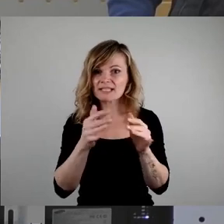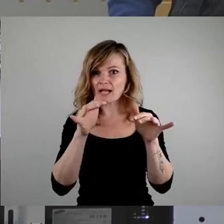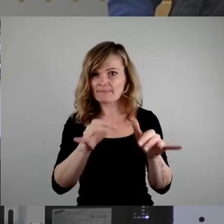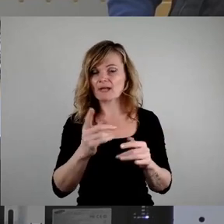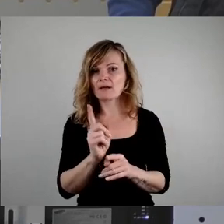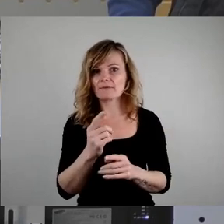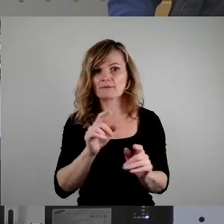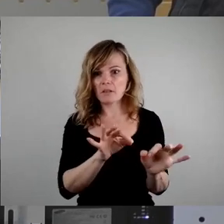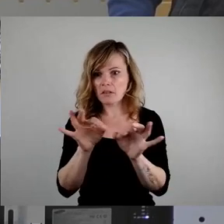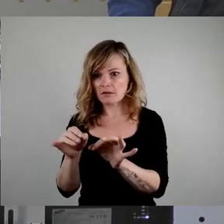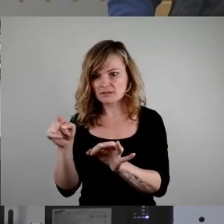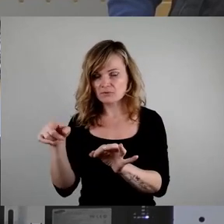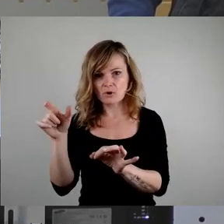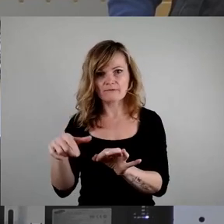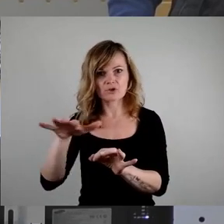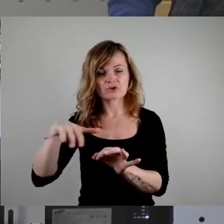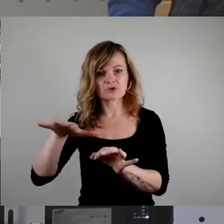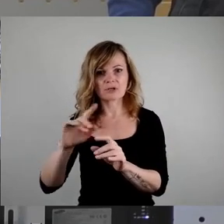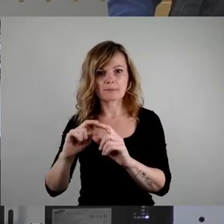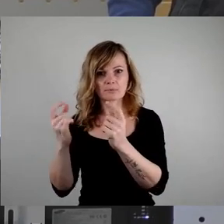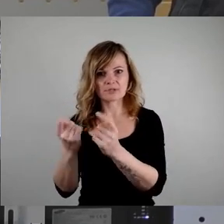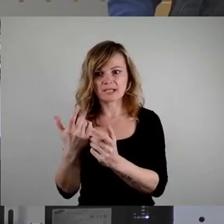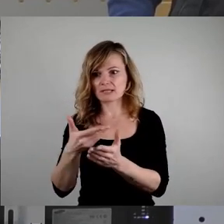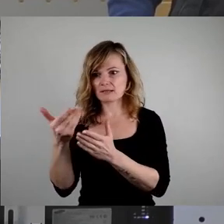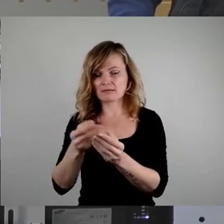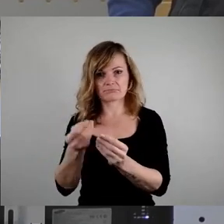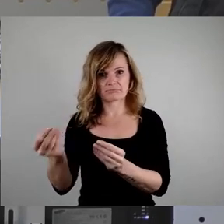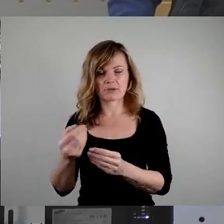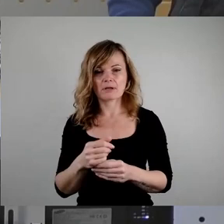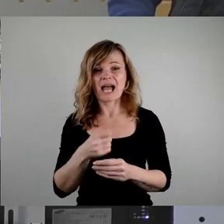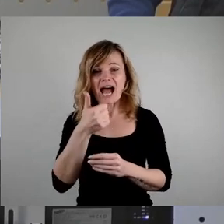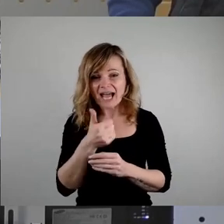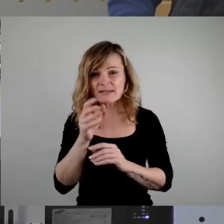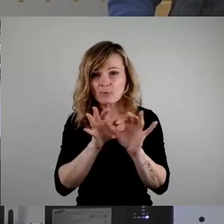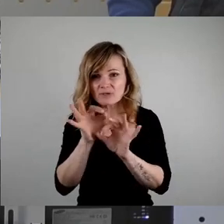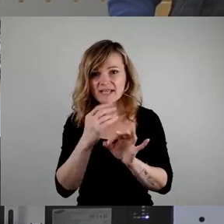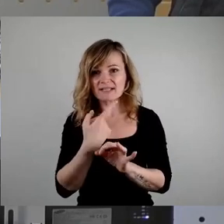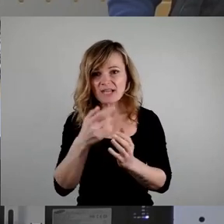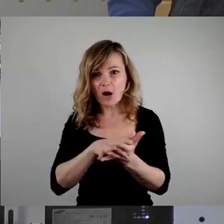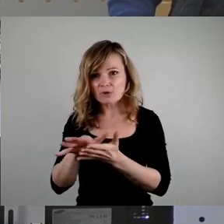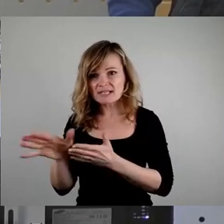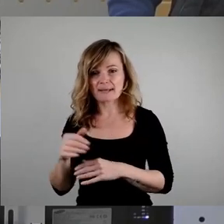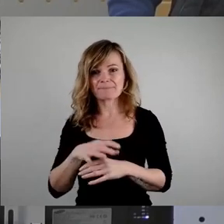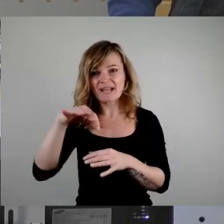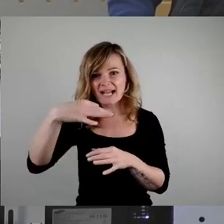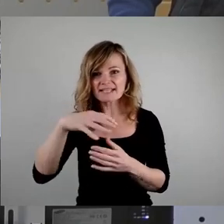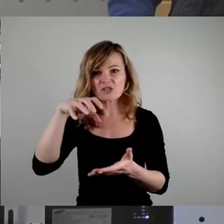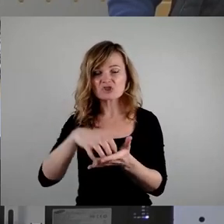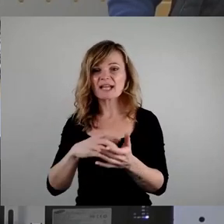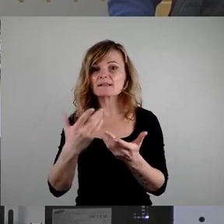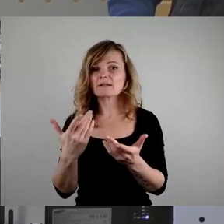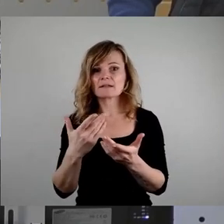verlagert. Wir müssen sich mal überlegen, 1% dessen, was wir in der Stadt ausgeben. In einer einzelnen Stadtratssitzung geben wir